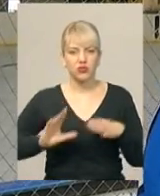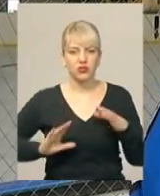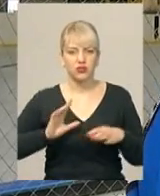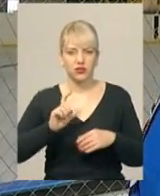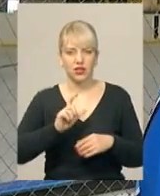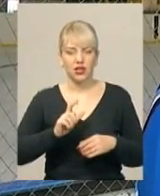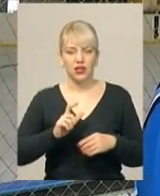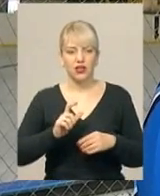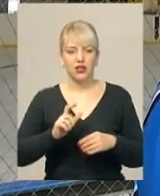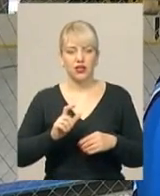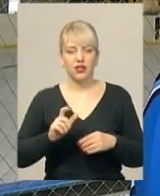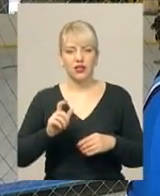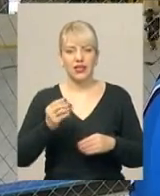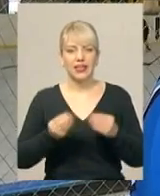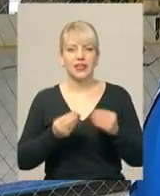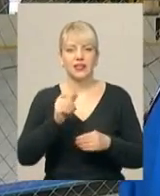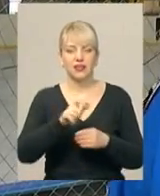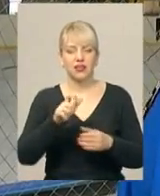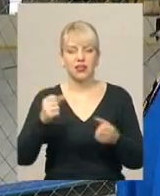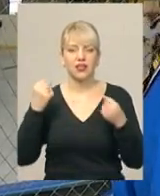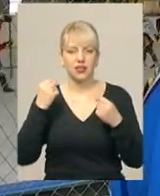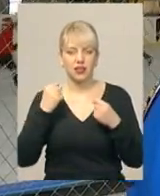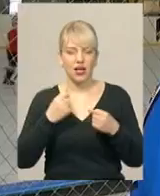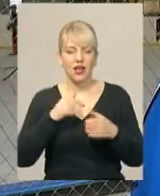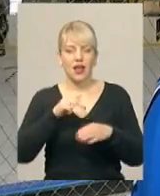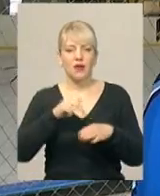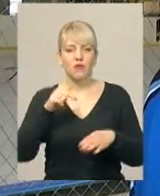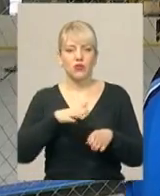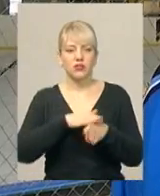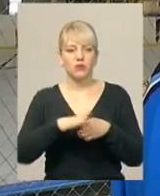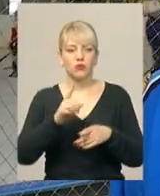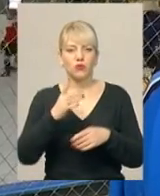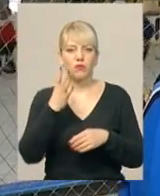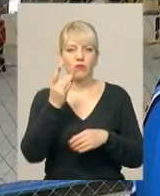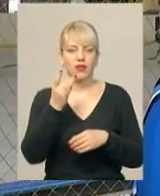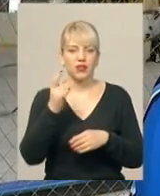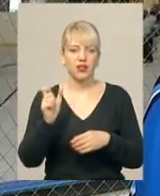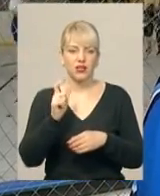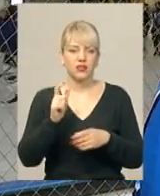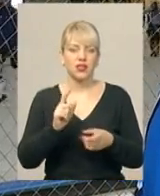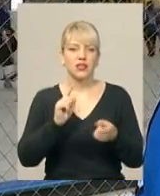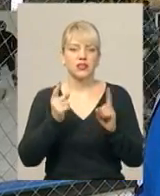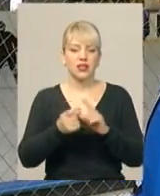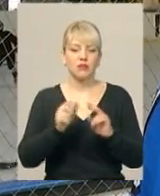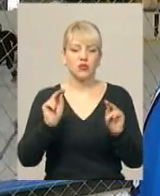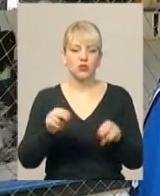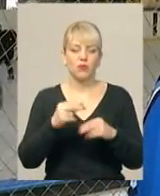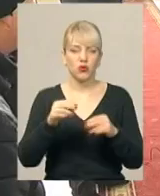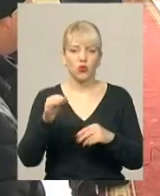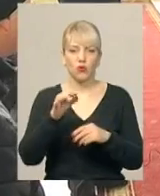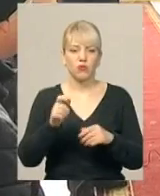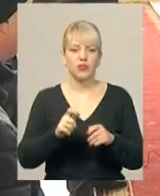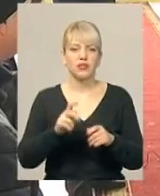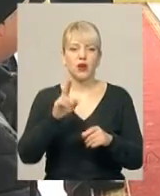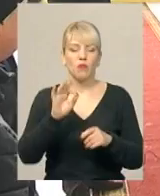і бістріжі. А емоції припевняють, тому що п'ятий раз по підряд стаємо чемпіоном області відкритий по хокею шайбі.